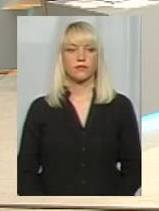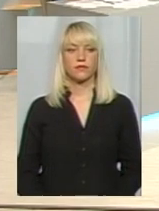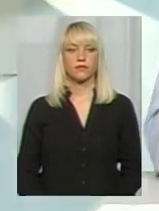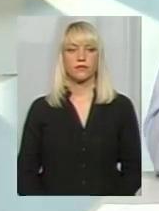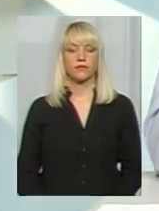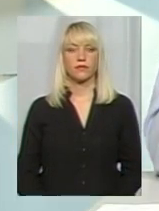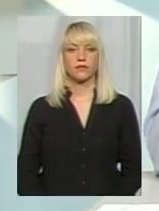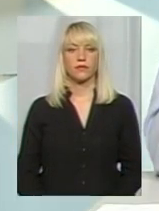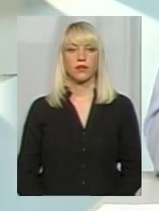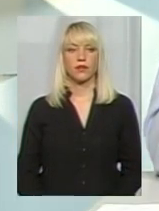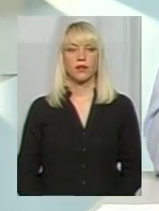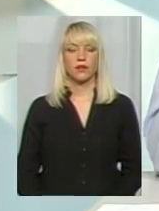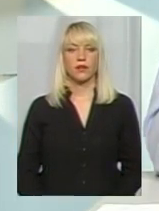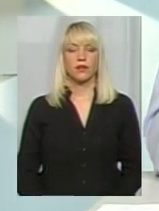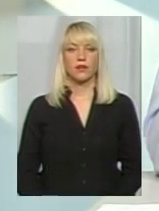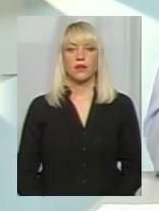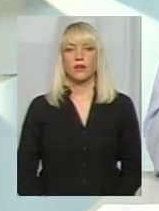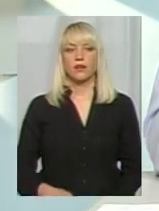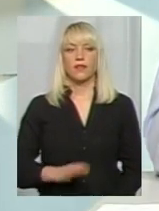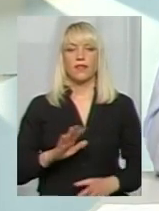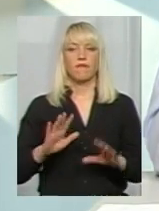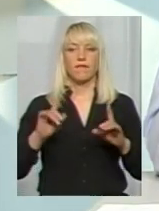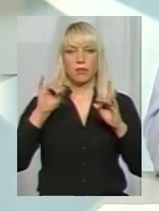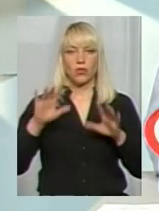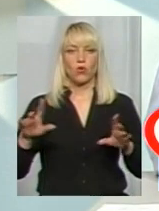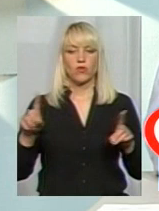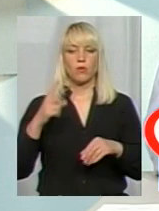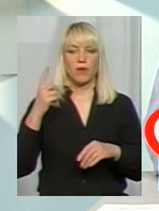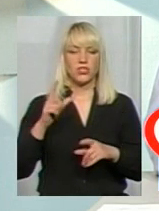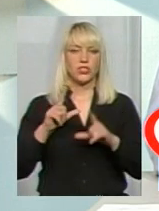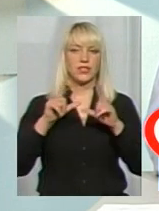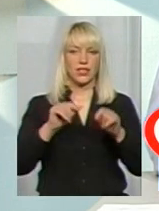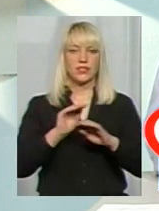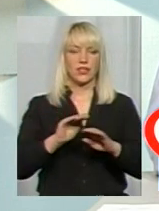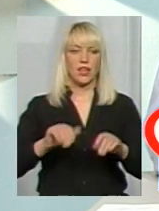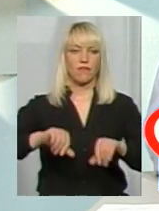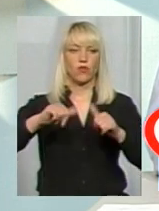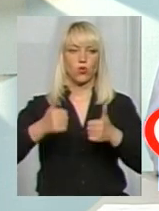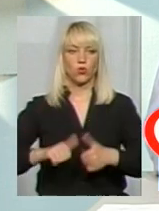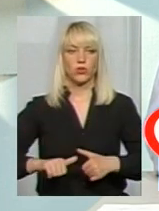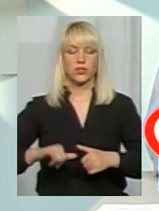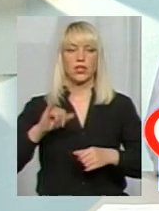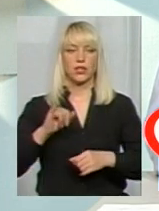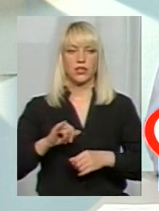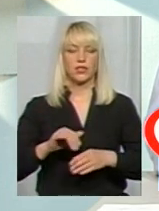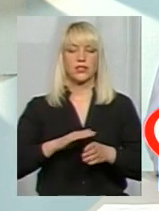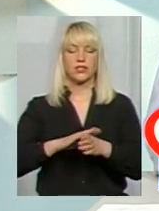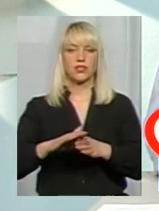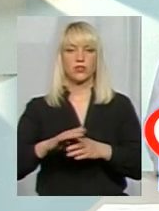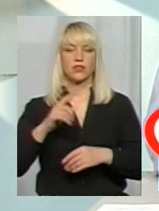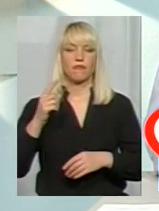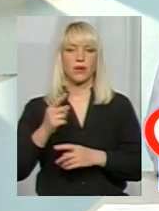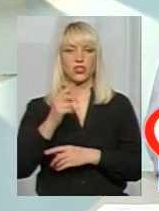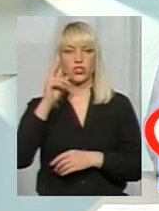Напевно, не випадково, що перший заїзд дітей, як правило, формується і здійснюється в перших